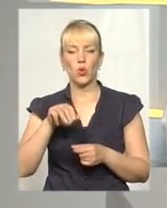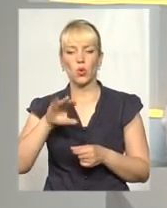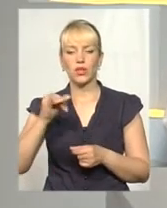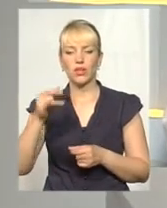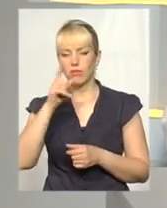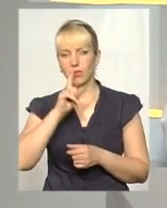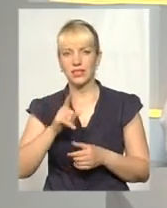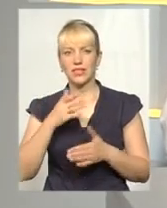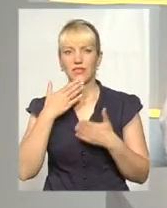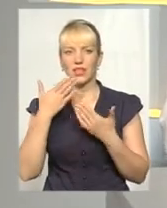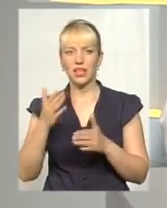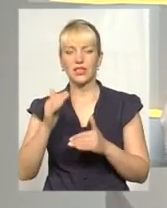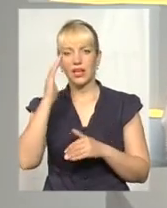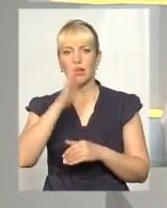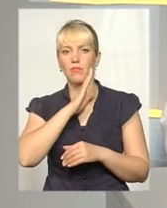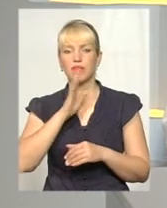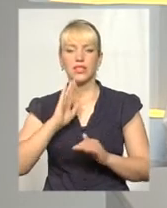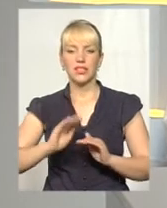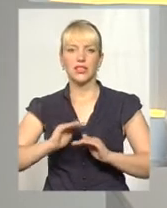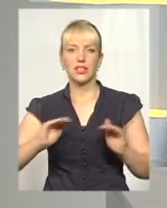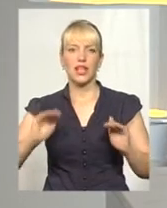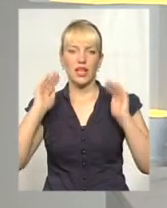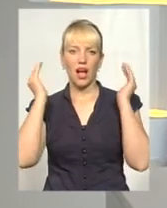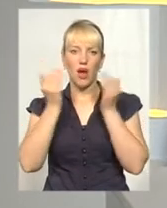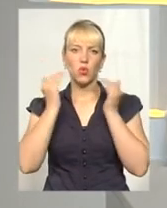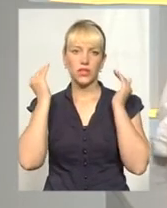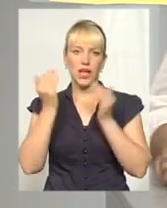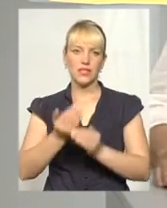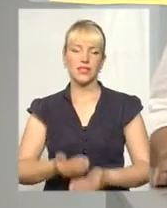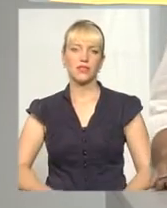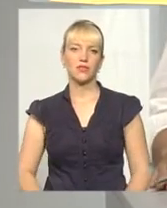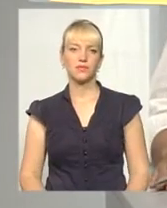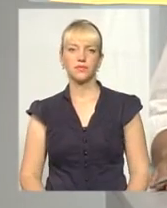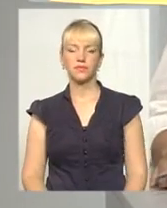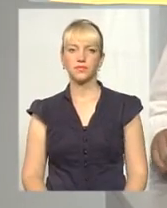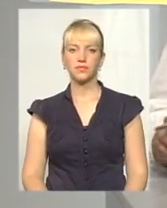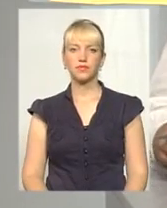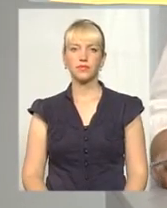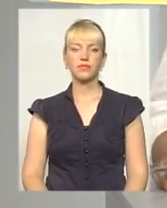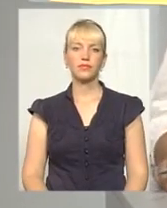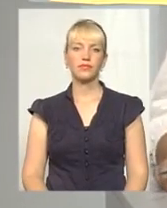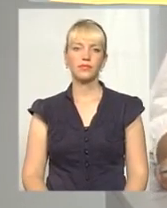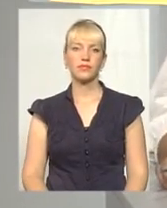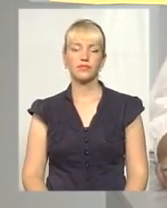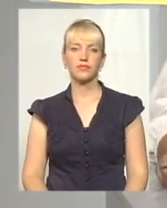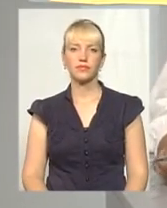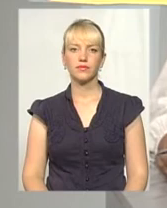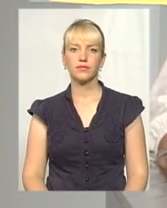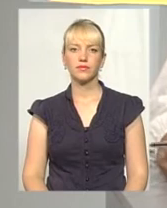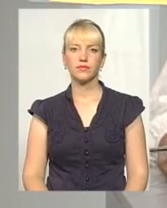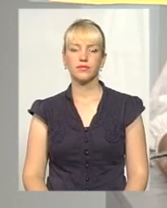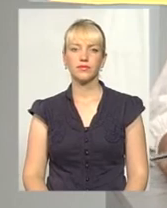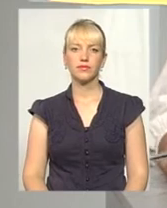батьки дітей-аутистів. У нас є сюжет на цю тему, ми зараз його переглянемо, хотіли б, щоб ви прокоментували його ще.